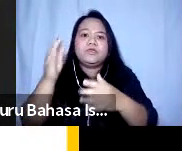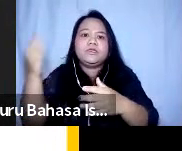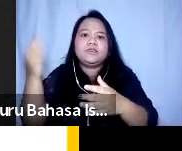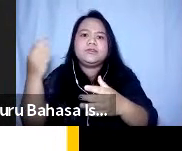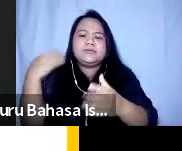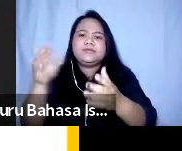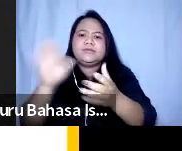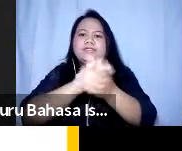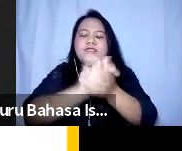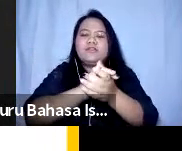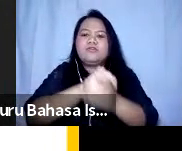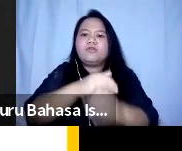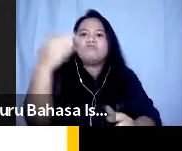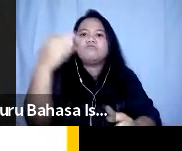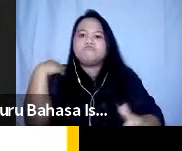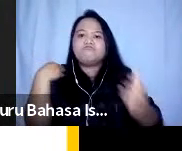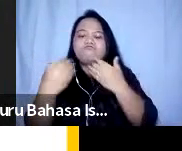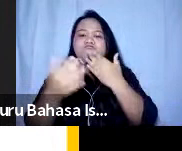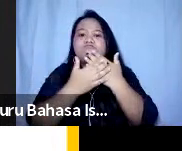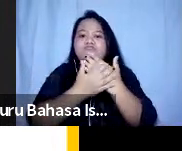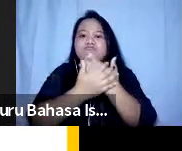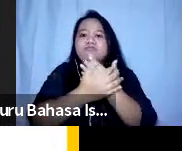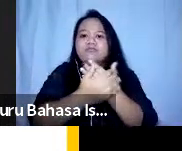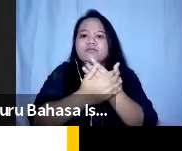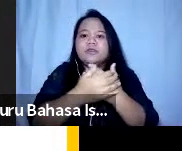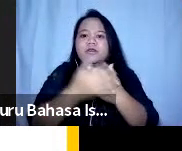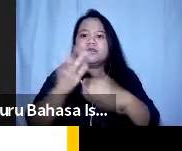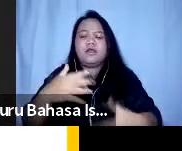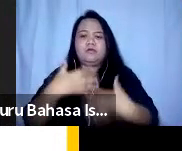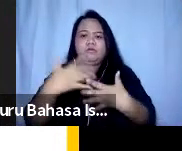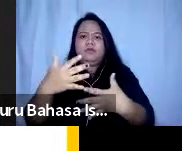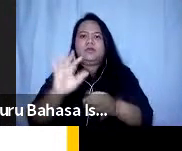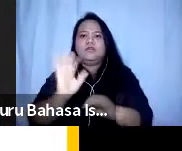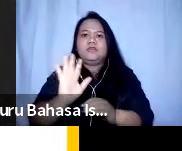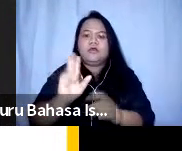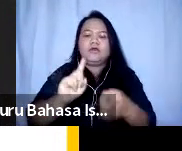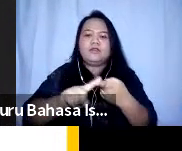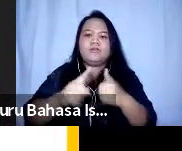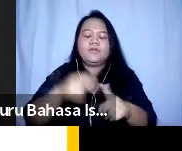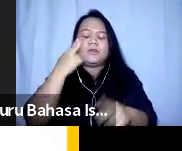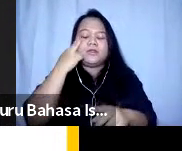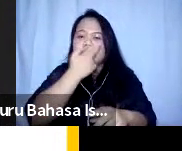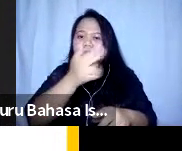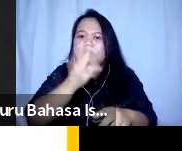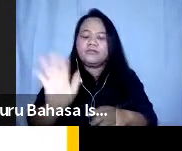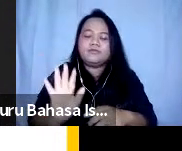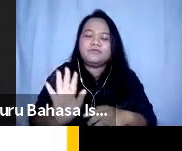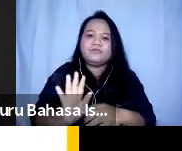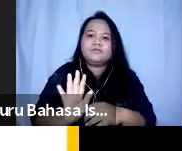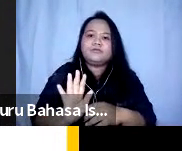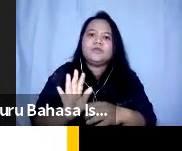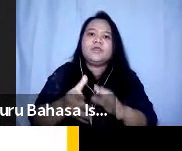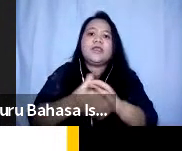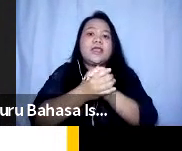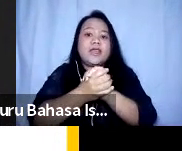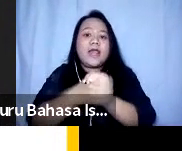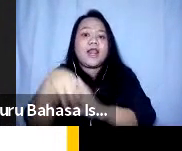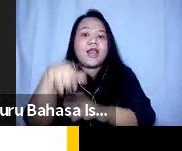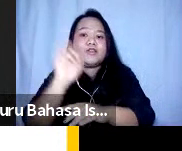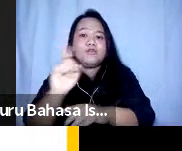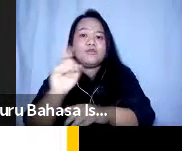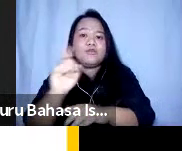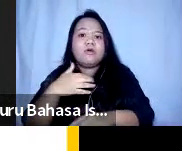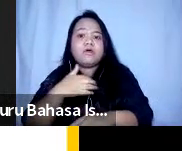tangan kita misalnya seperti itu sehingga kemudian tidak kaget begitu baru kita kemudian mengenalkan diri siapa